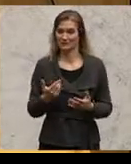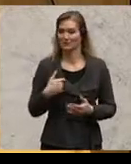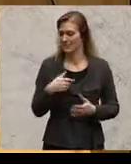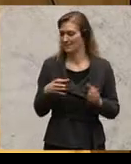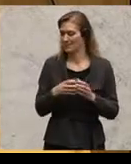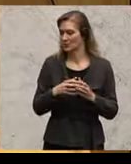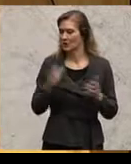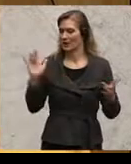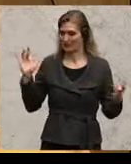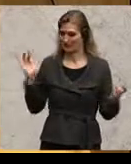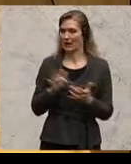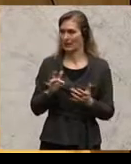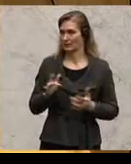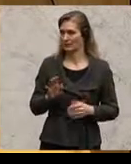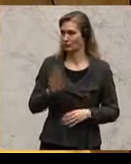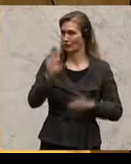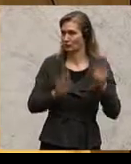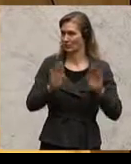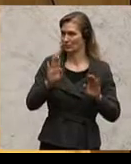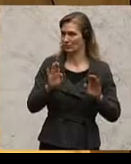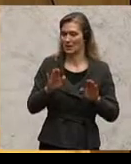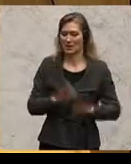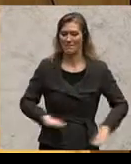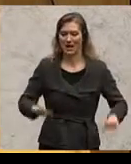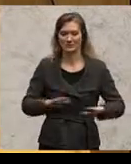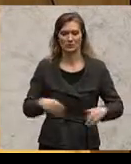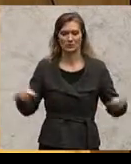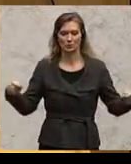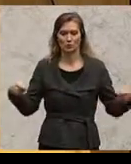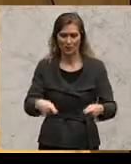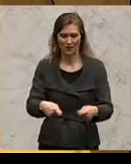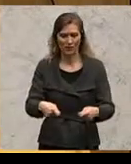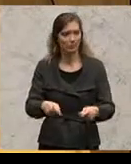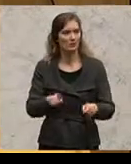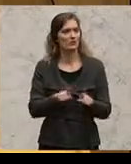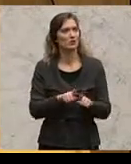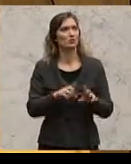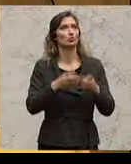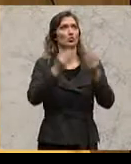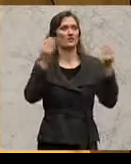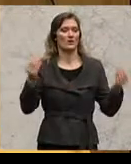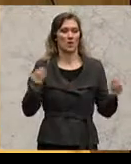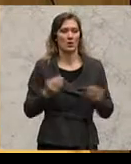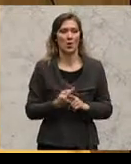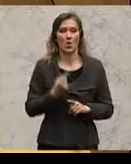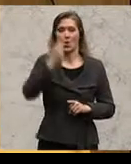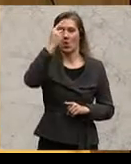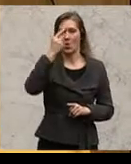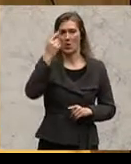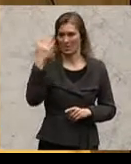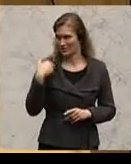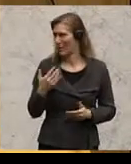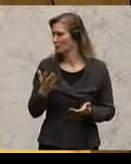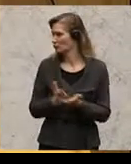zugestimmt, dass die Basiszuwendung einfach eine zu umfangreiche und zu hohe ist und habe das damals